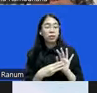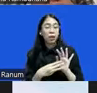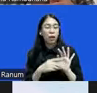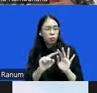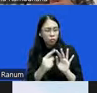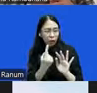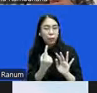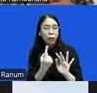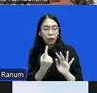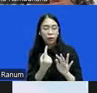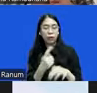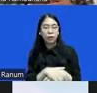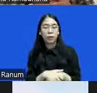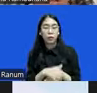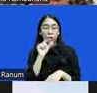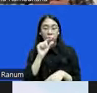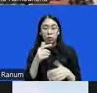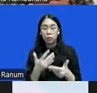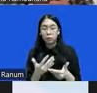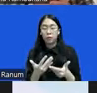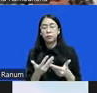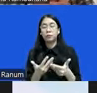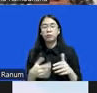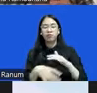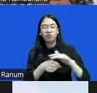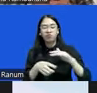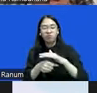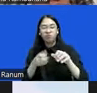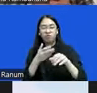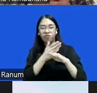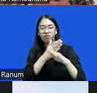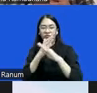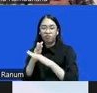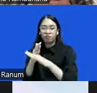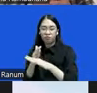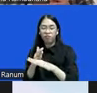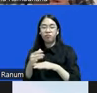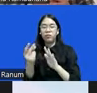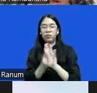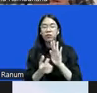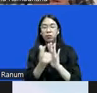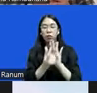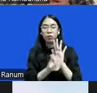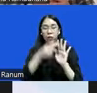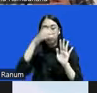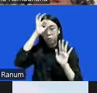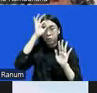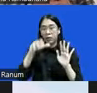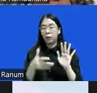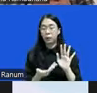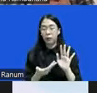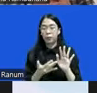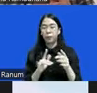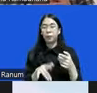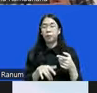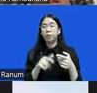dalam bingkai pemberantasan korupsi di dalam RUU Polri. Yaitu kalau undang